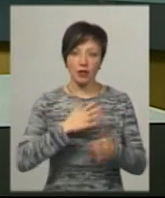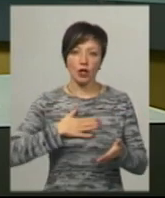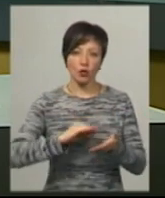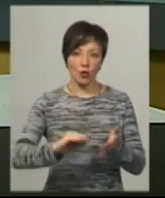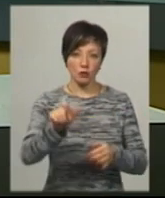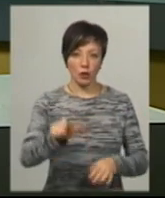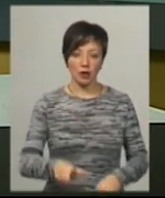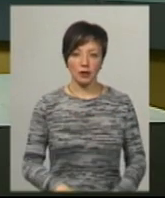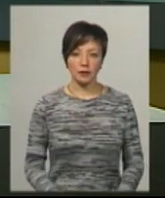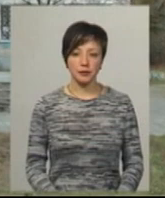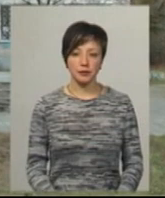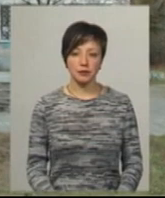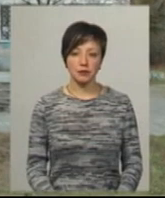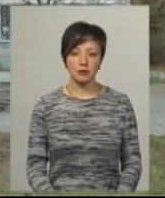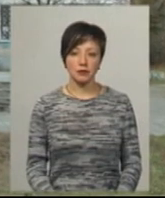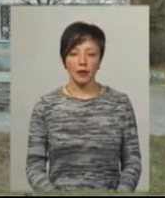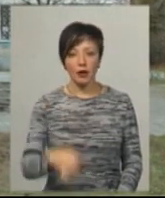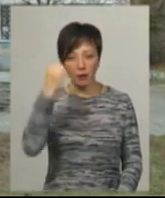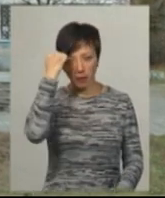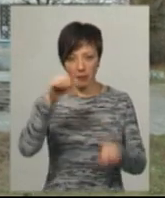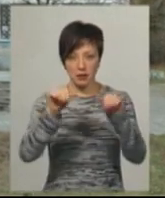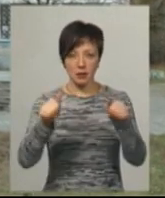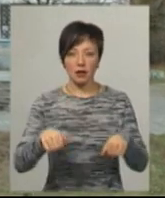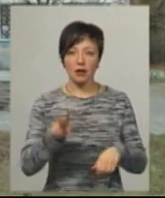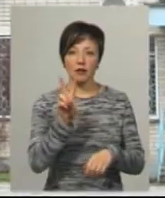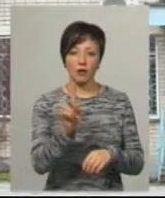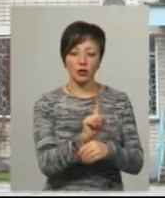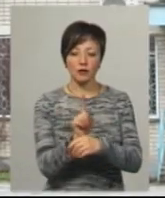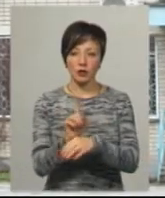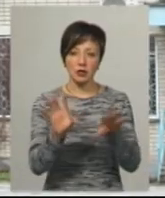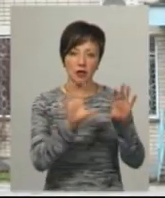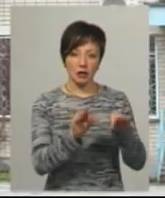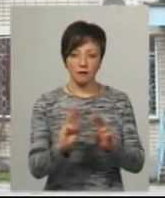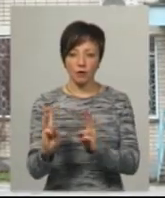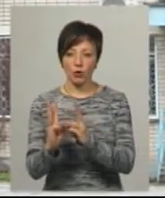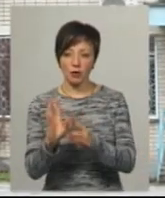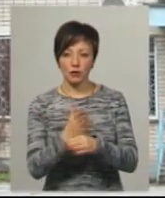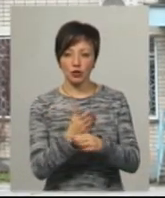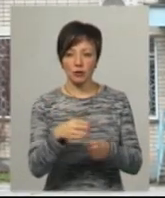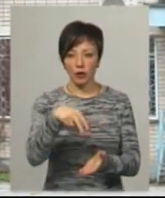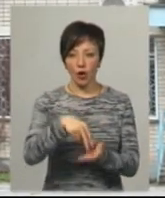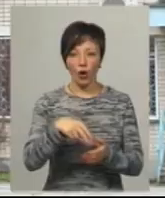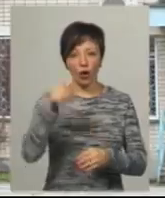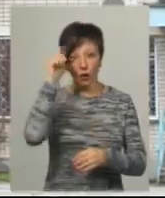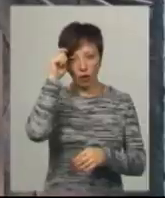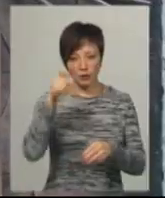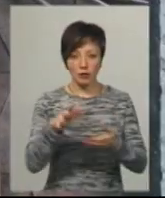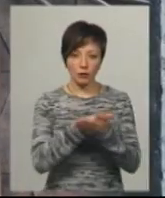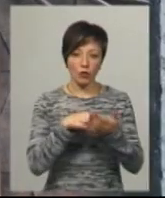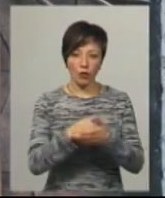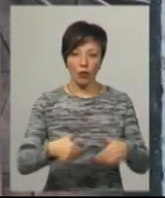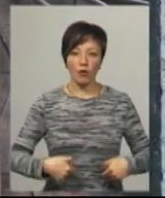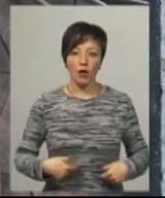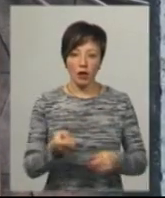Боровець. Пам'ятний знак у вигляді двох свічок з гасою та з вогнем, між ними хлопчик зморений голодом і зірваними